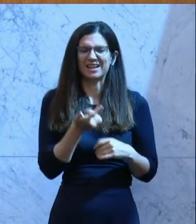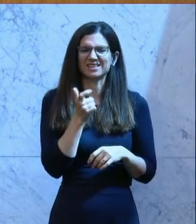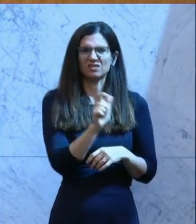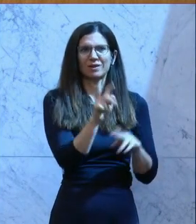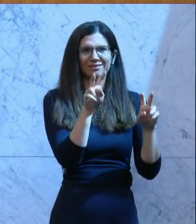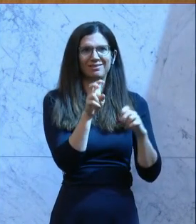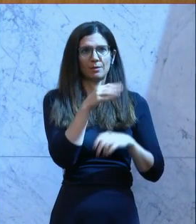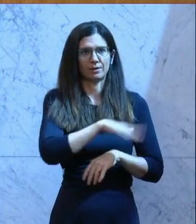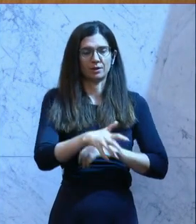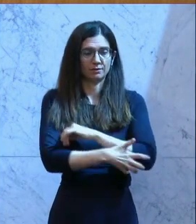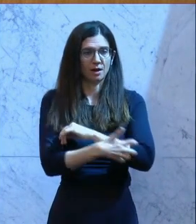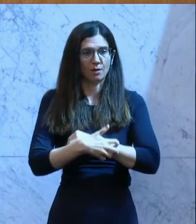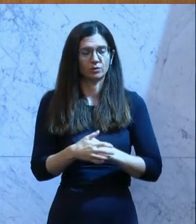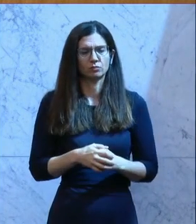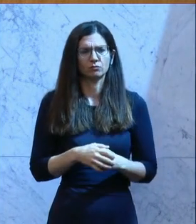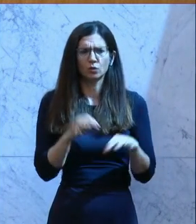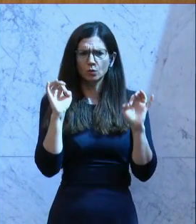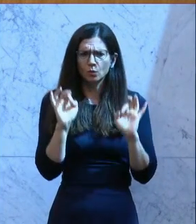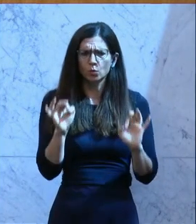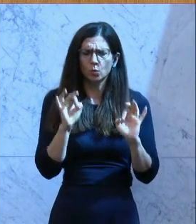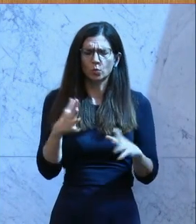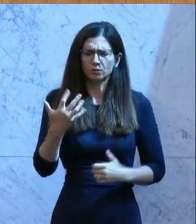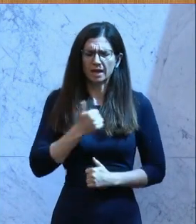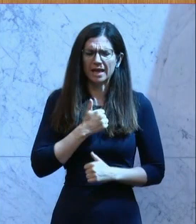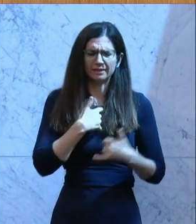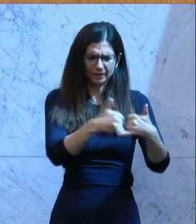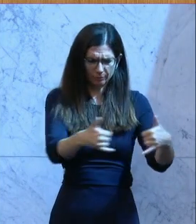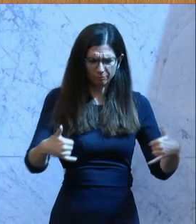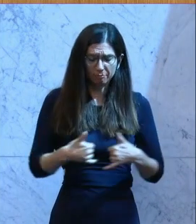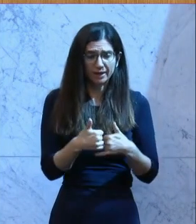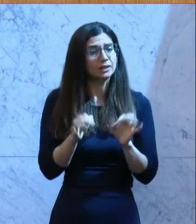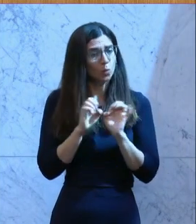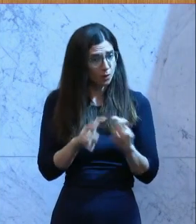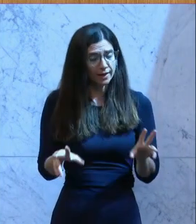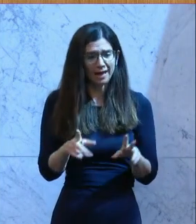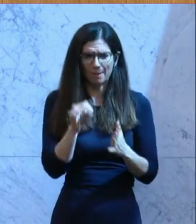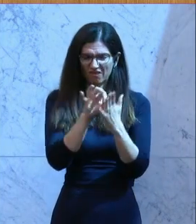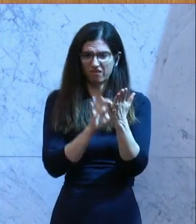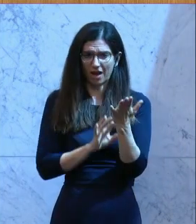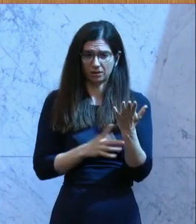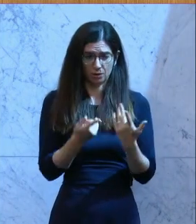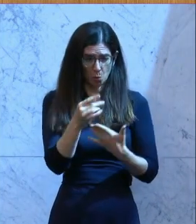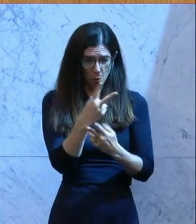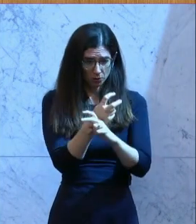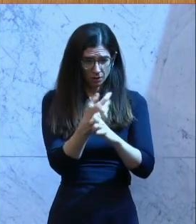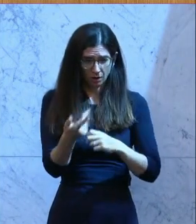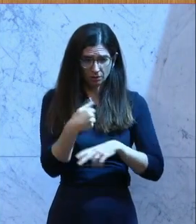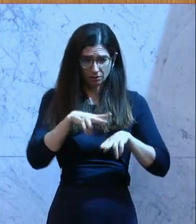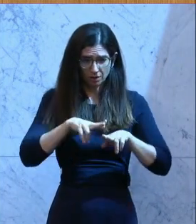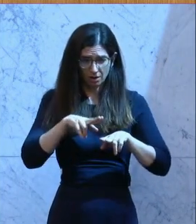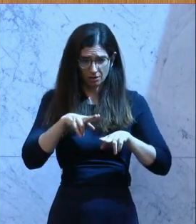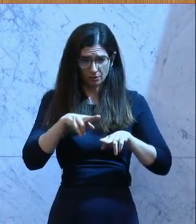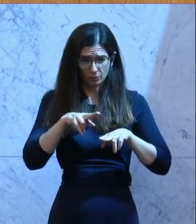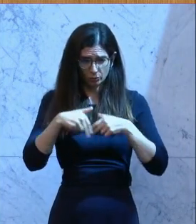Kinderarmut. Ein letztes Wort. Gut, dass es endlich ein Paket gibt. Aber die Fakten in Österreich. Sie haben in Ihr Regierungsprogramm